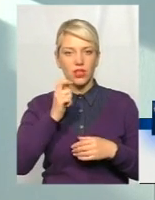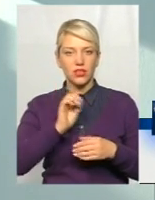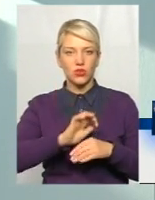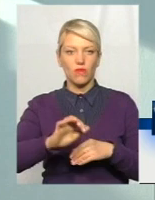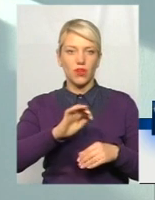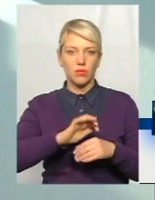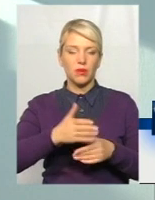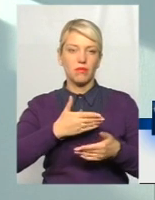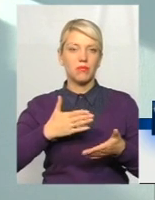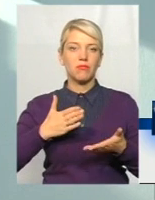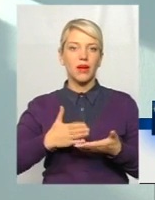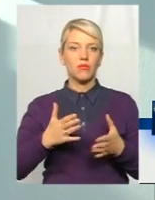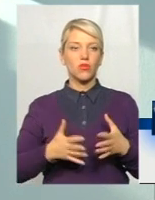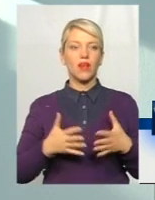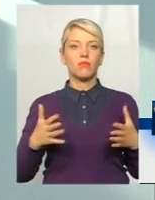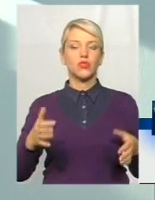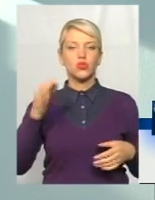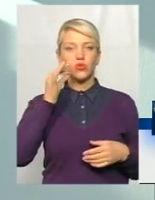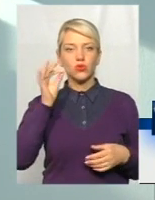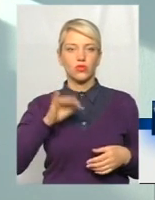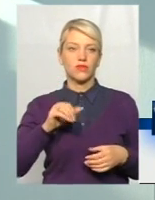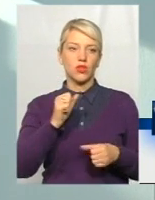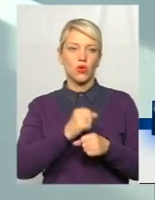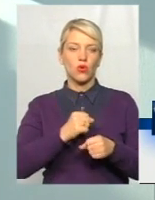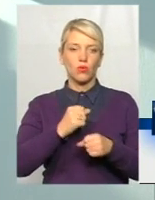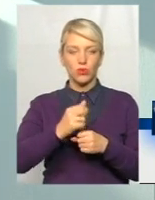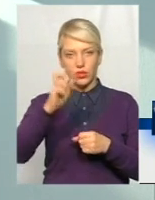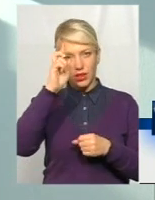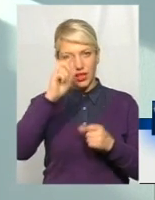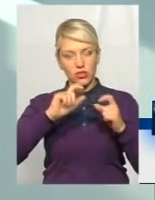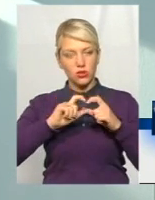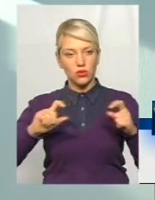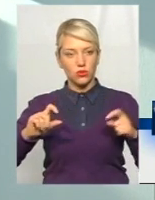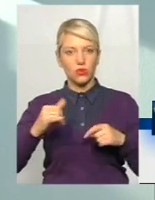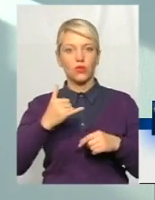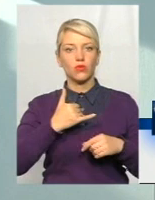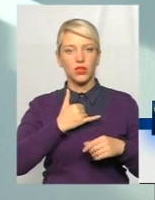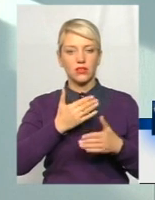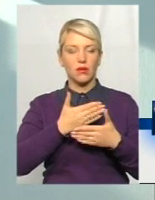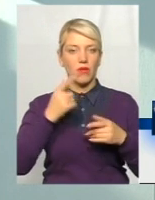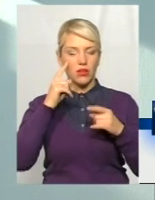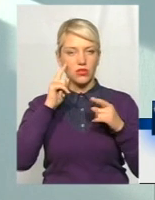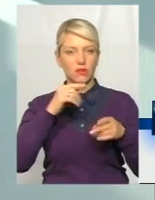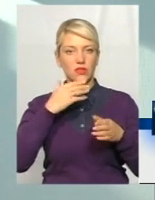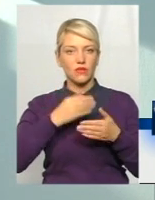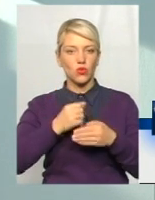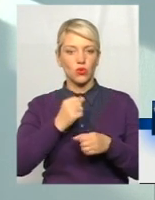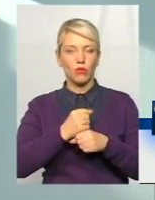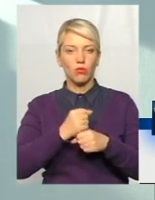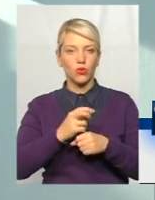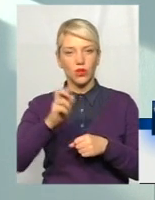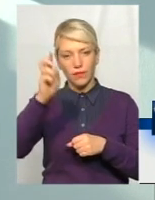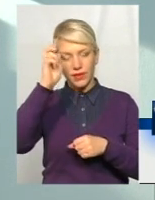мабуть, маємо найбільший досвід саме в роботі з держструкторами. Ми акцентували за свою роботу саме на держсекторі, на